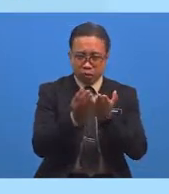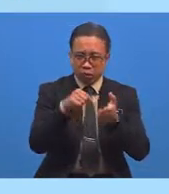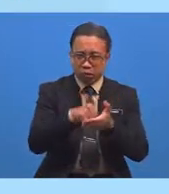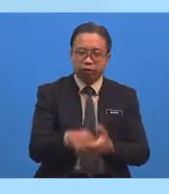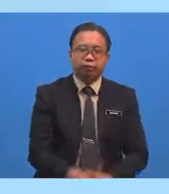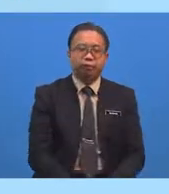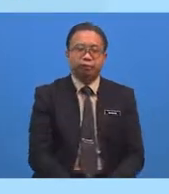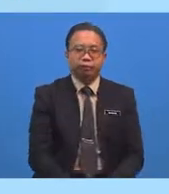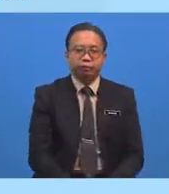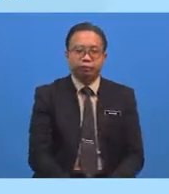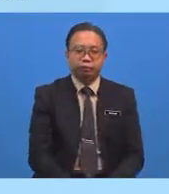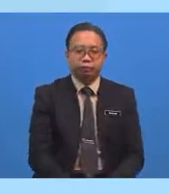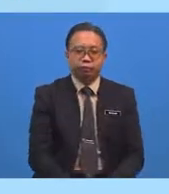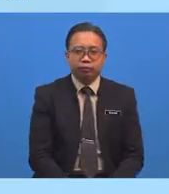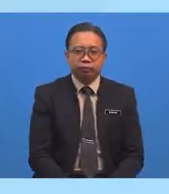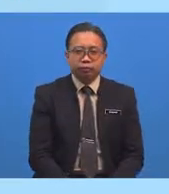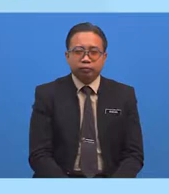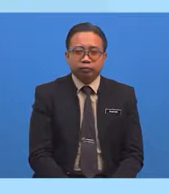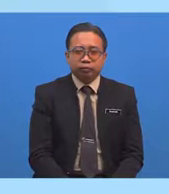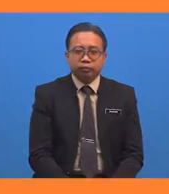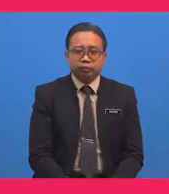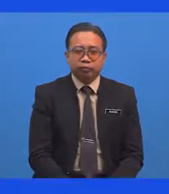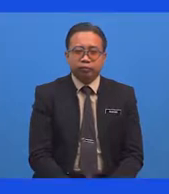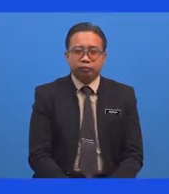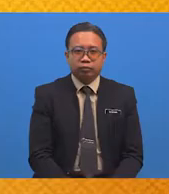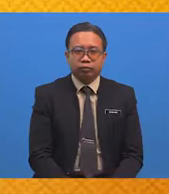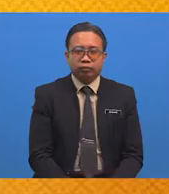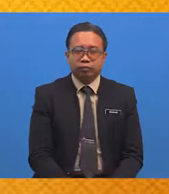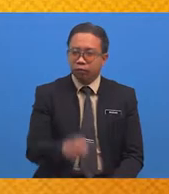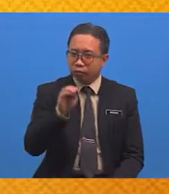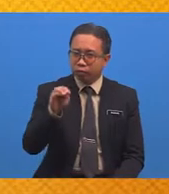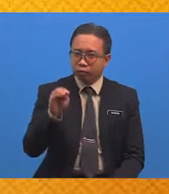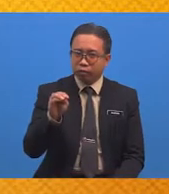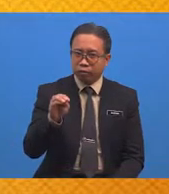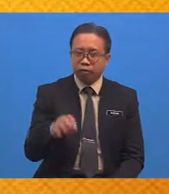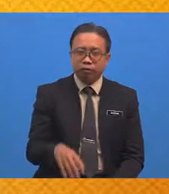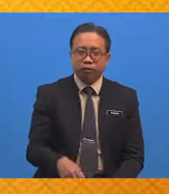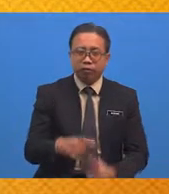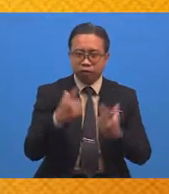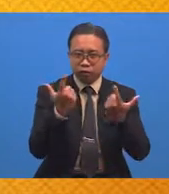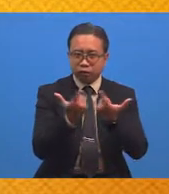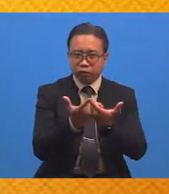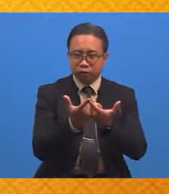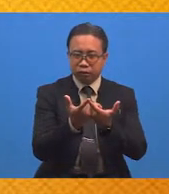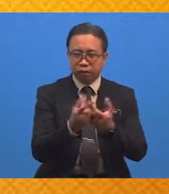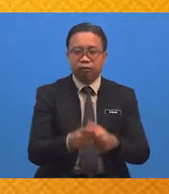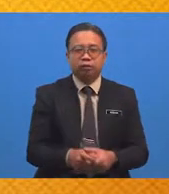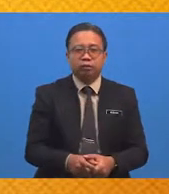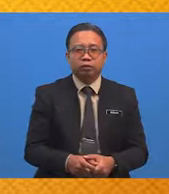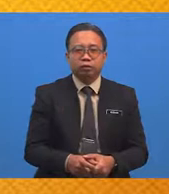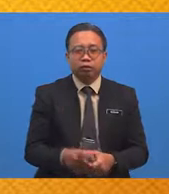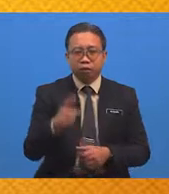Alhamdulillah Syukur Baiklah Murid-murid Kelas Bersama Dengan Ustaz